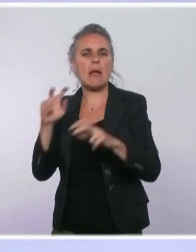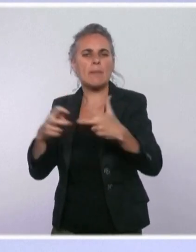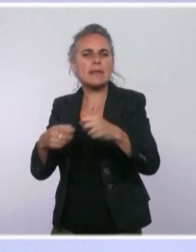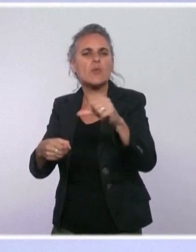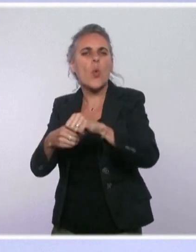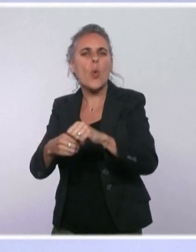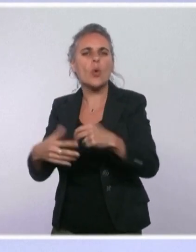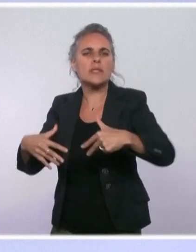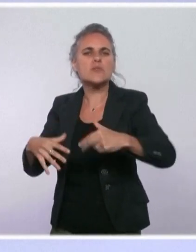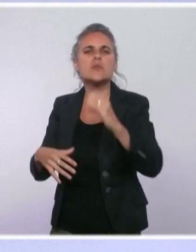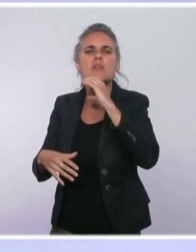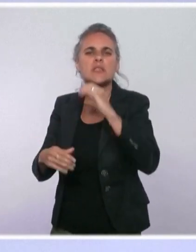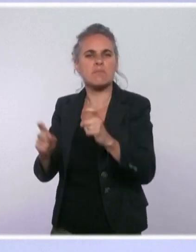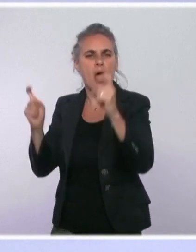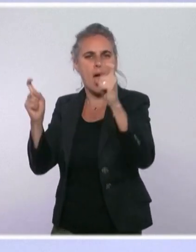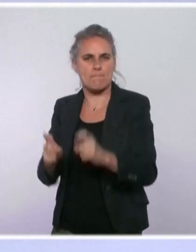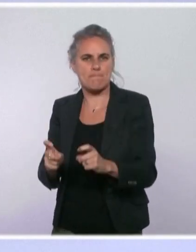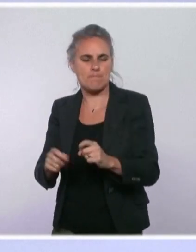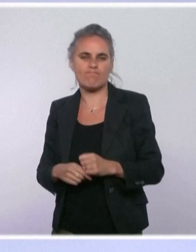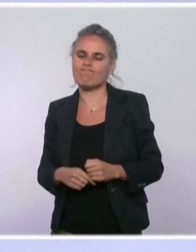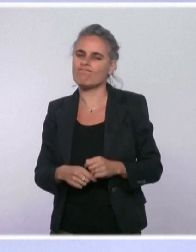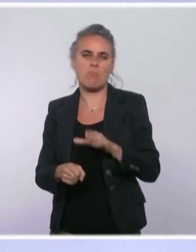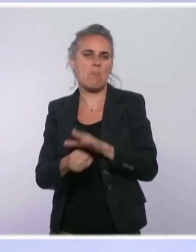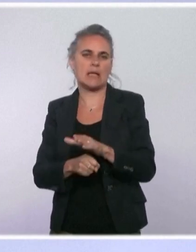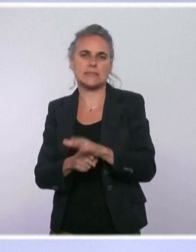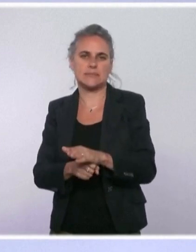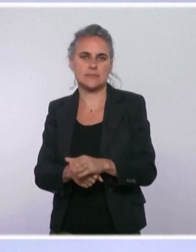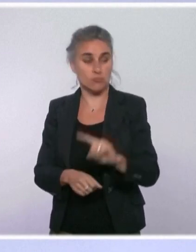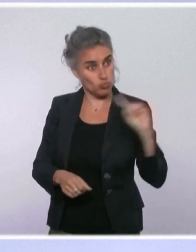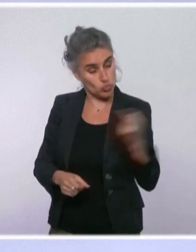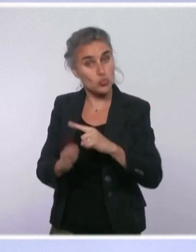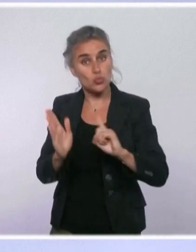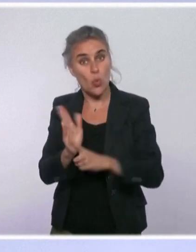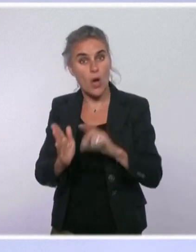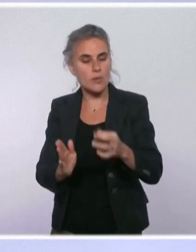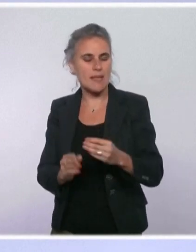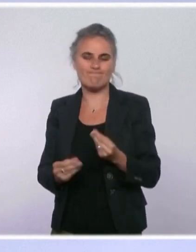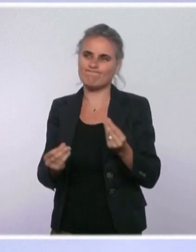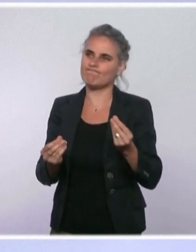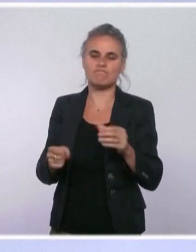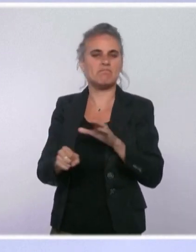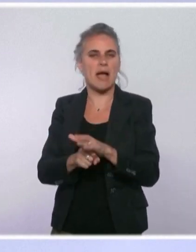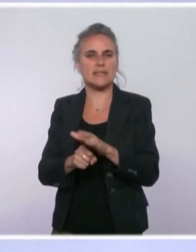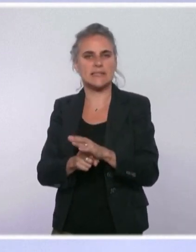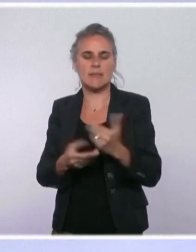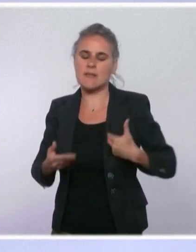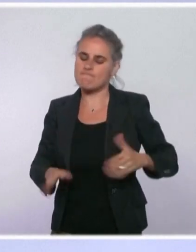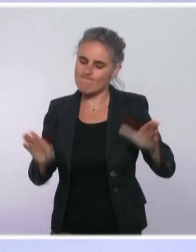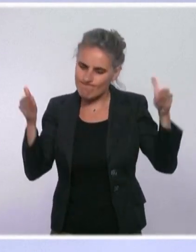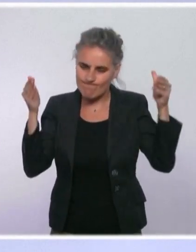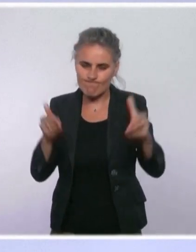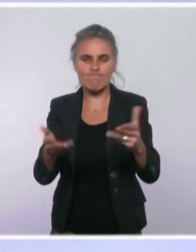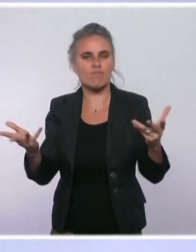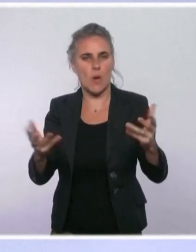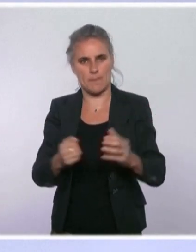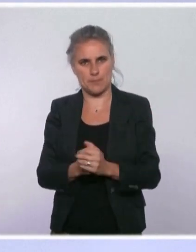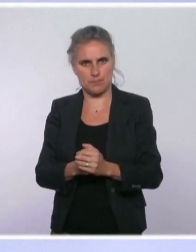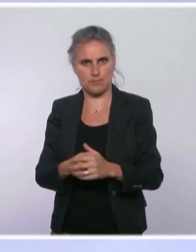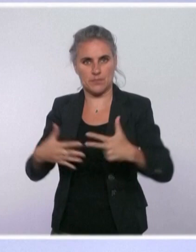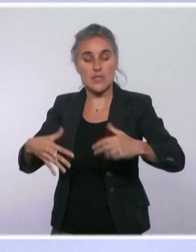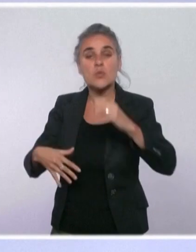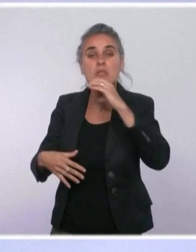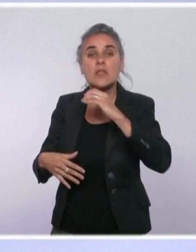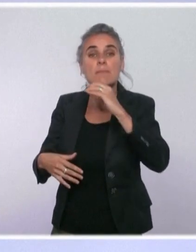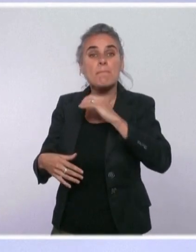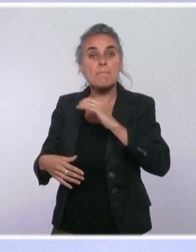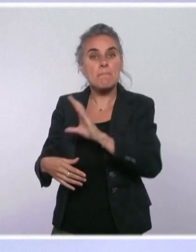suffisante pour ceux qui travaillent et elle couvre tout le monde. Donc nous allons recentrer le dispositif en remplaçant cette indem